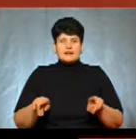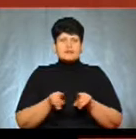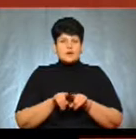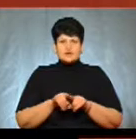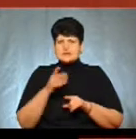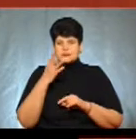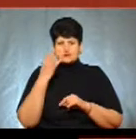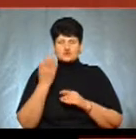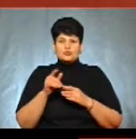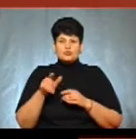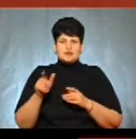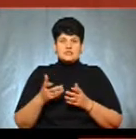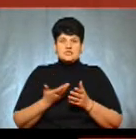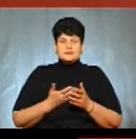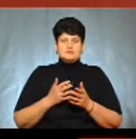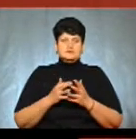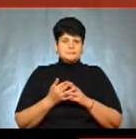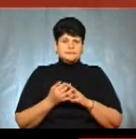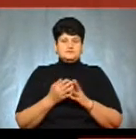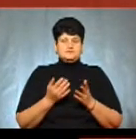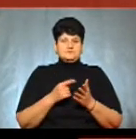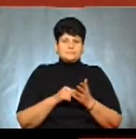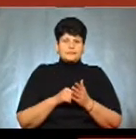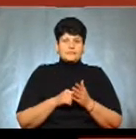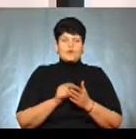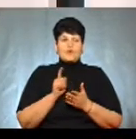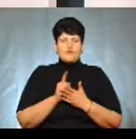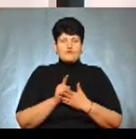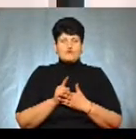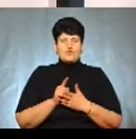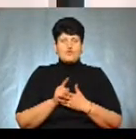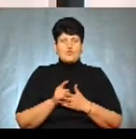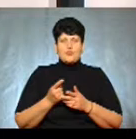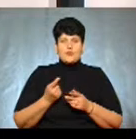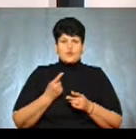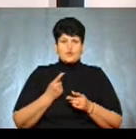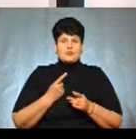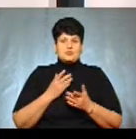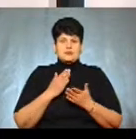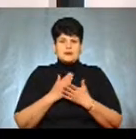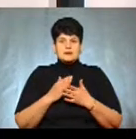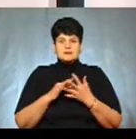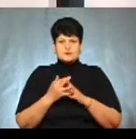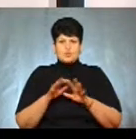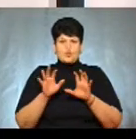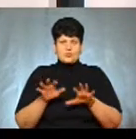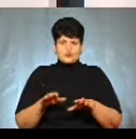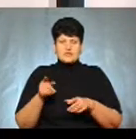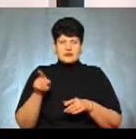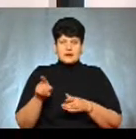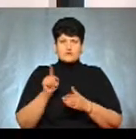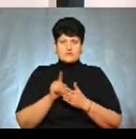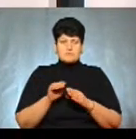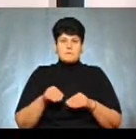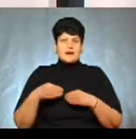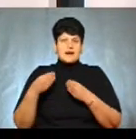забувати, якщо людина проживає в коментозаселеному пункті, обов'язок охорони і в життя заходів лежить на селищному голові, в якій, в свою очередь,